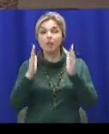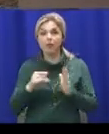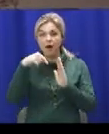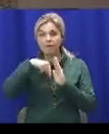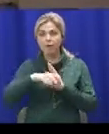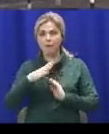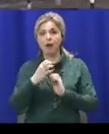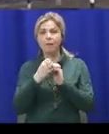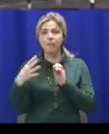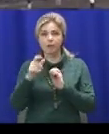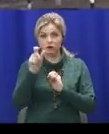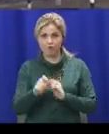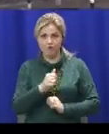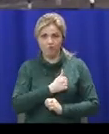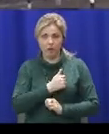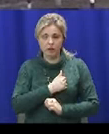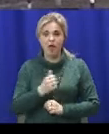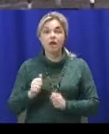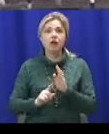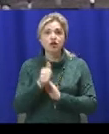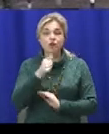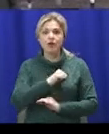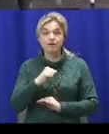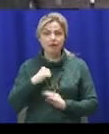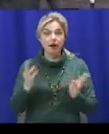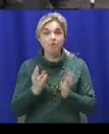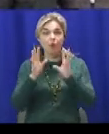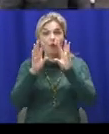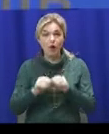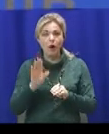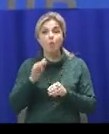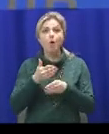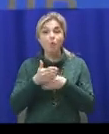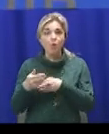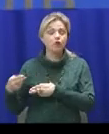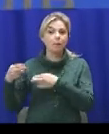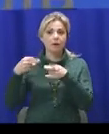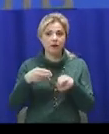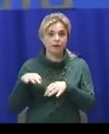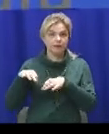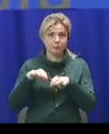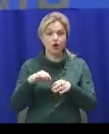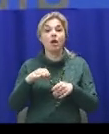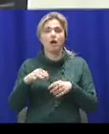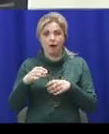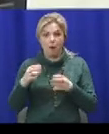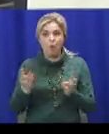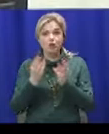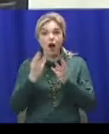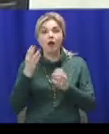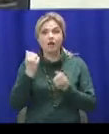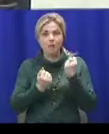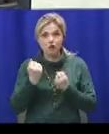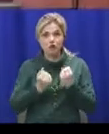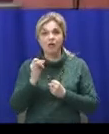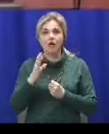військових. Спочатку самотужки гасили пожежу. Згодом приїхали рятувальники. Як наслідок, один боєць загинув. Ще сім